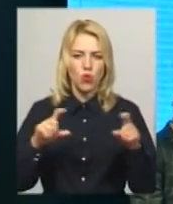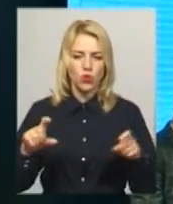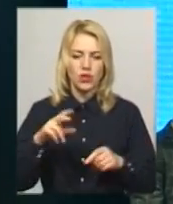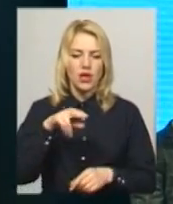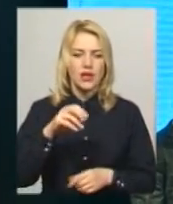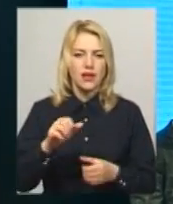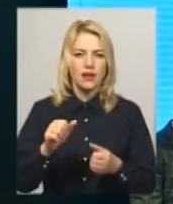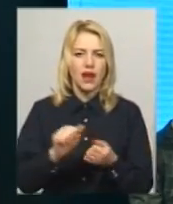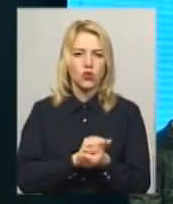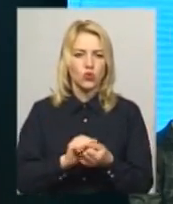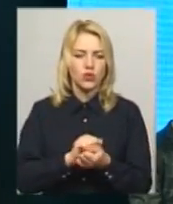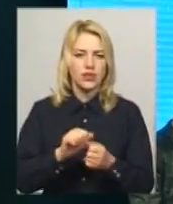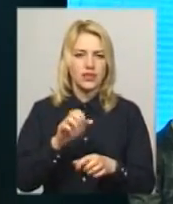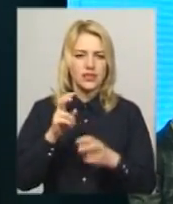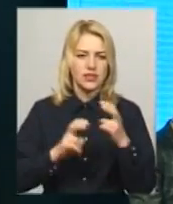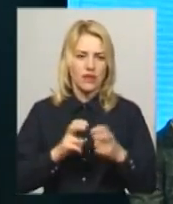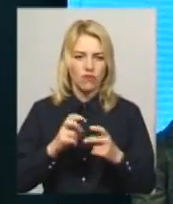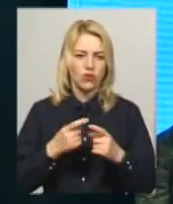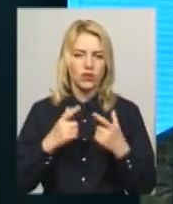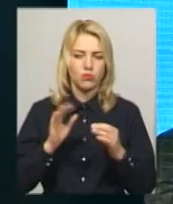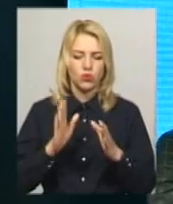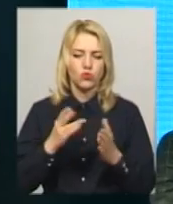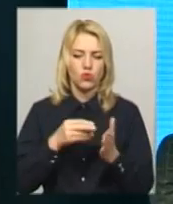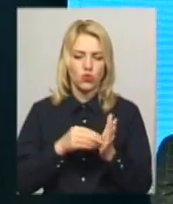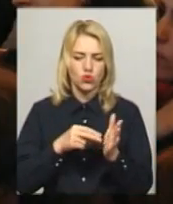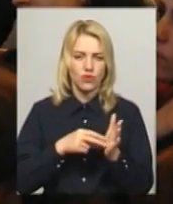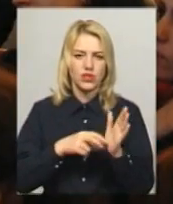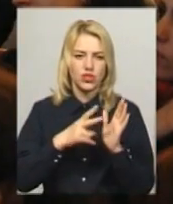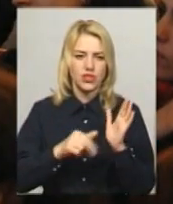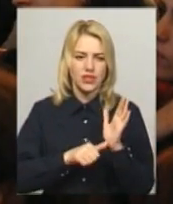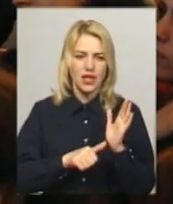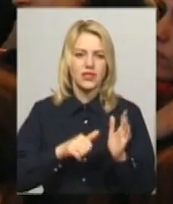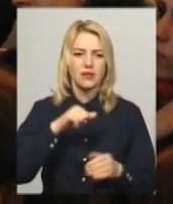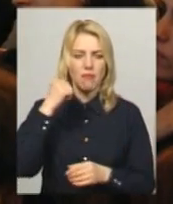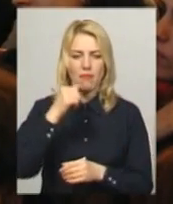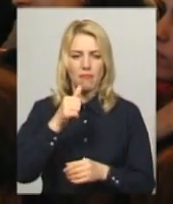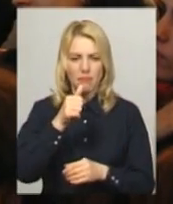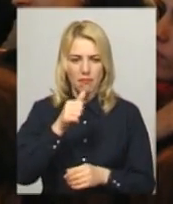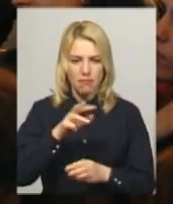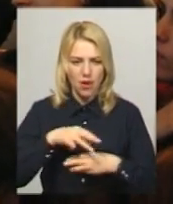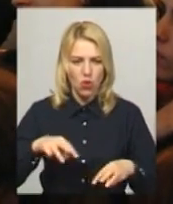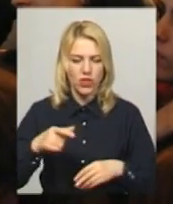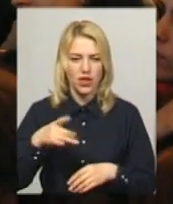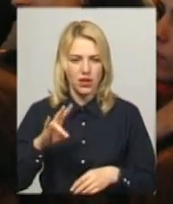який, за словами Вадима Лозового, коштуватимуть понад 16 мільйонів гривень, а також будівництво очисних споруд в Полонному.